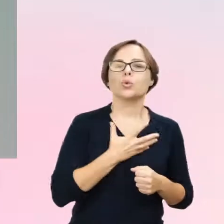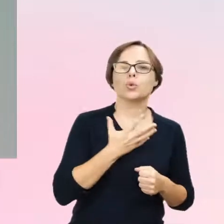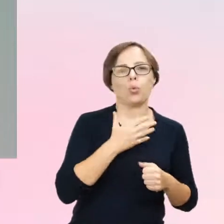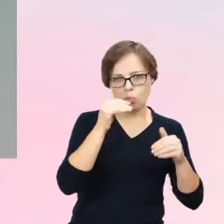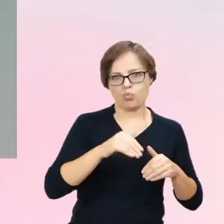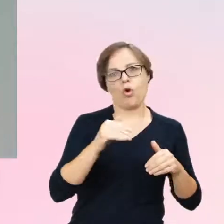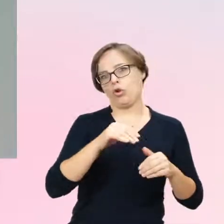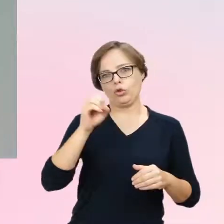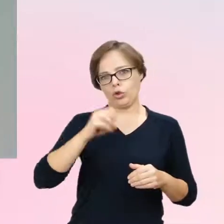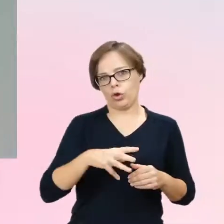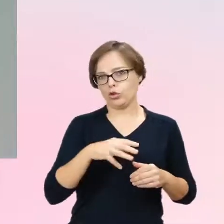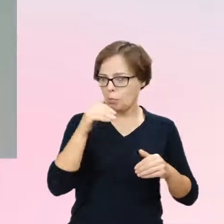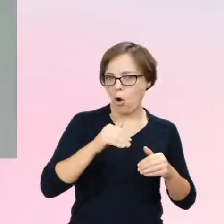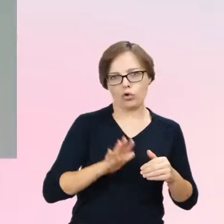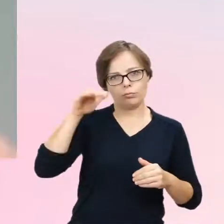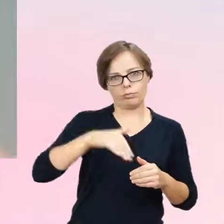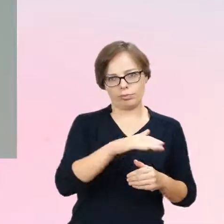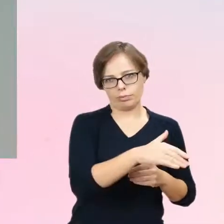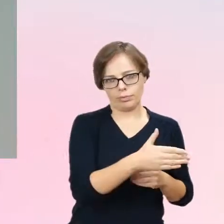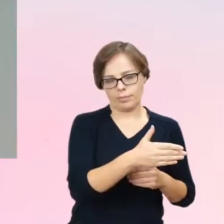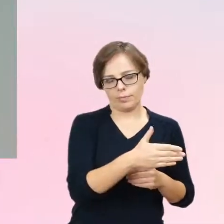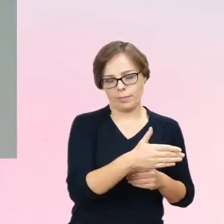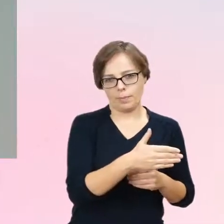tym, że to nie będzie nic, nie wiem,